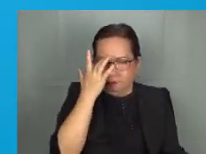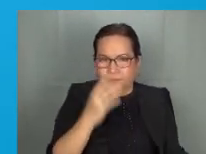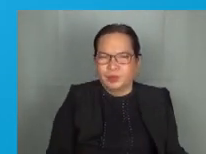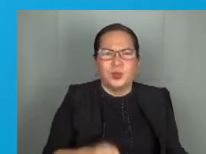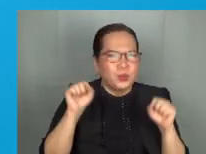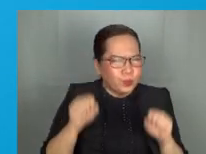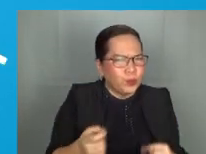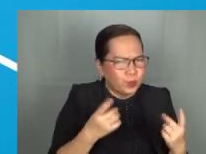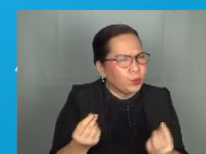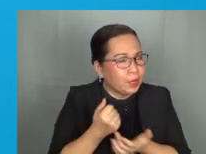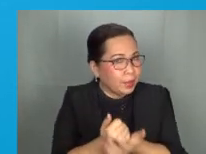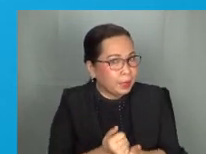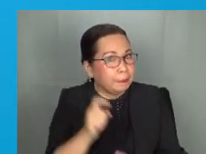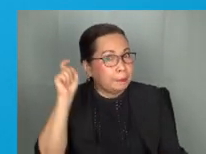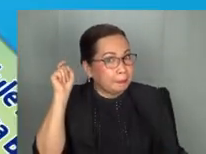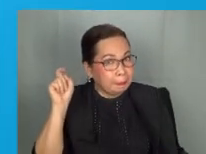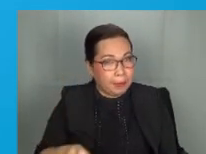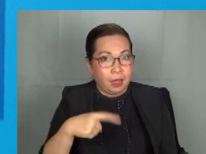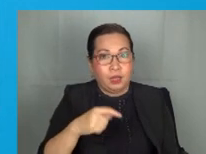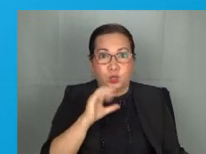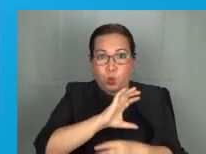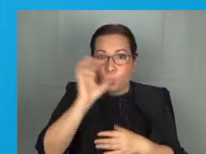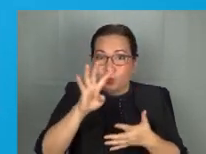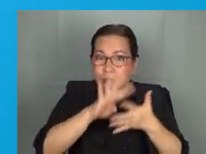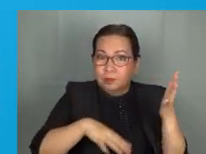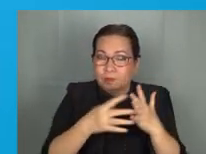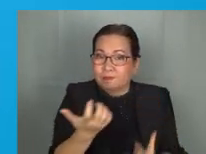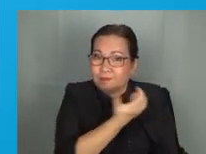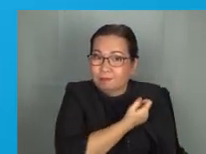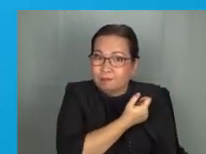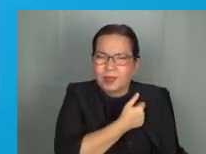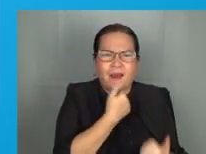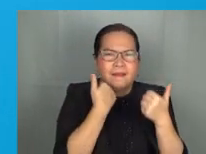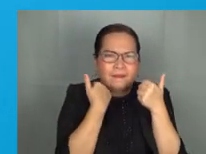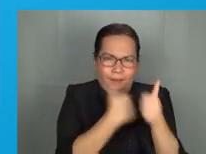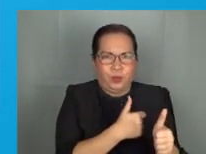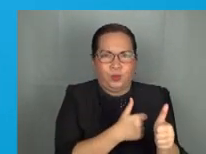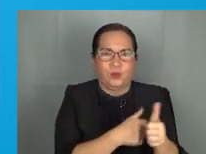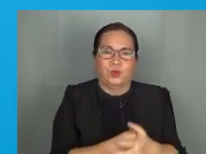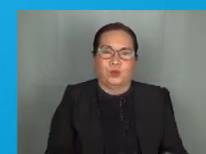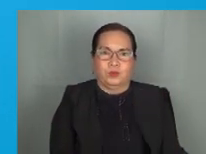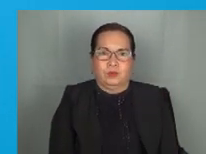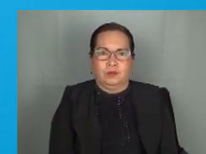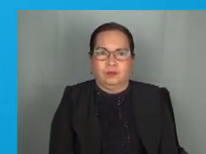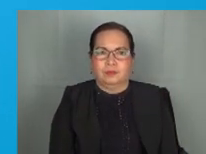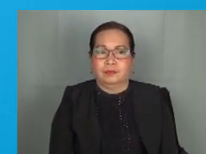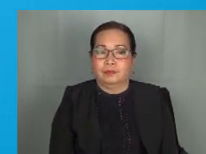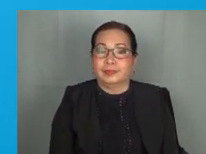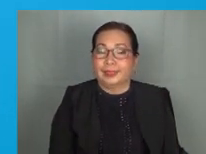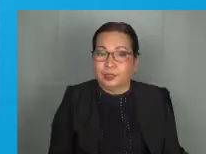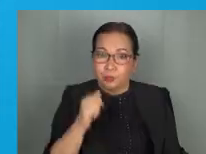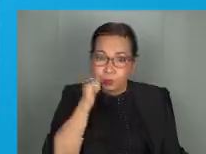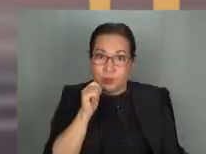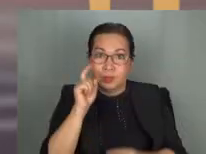May magagawa tayo! Kumplituhin natin ang bakuna ng mga bata kontra tigdas ayon sa nakatakdang immunization